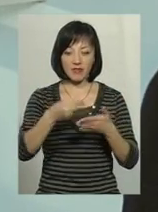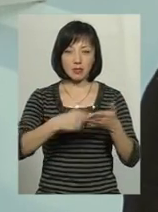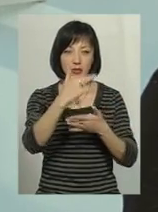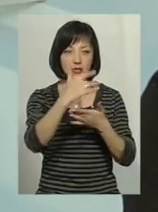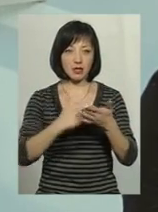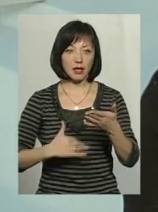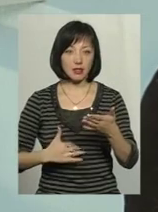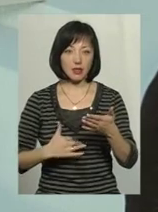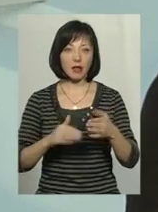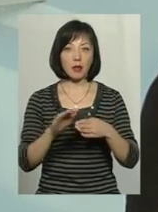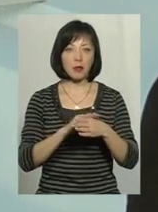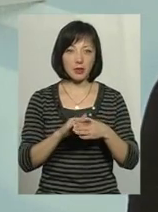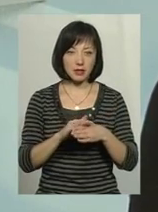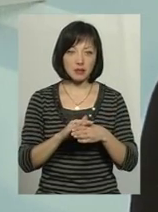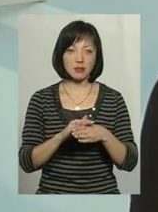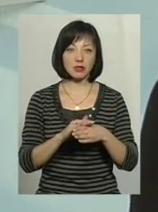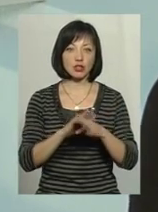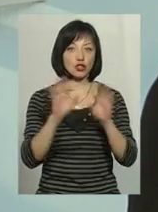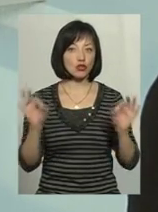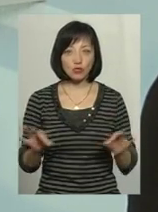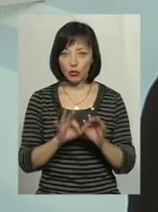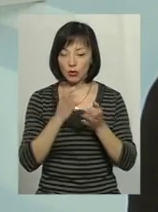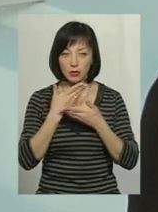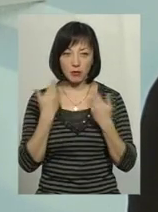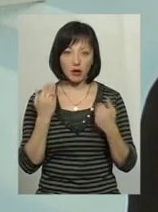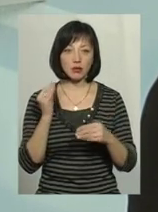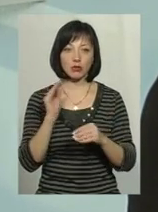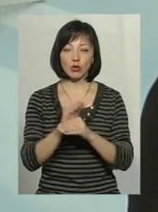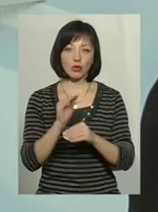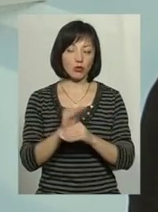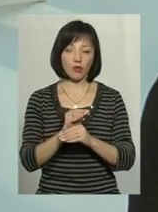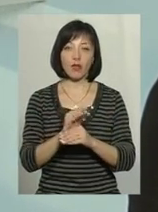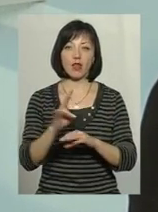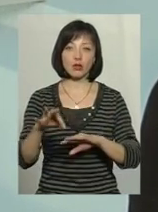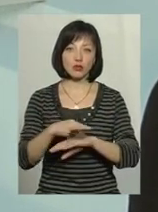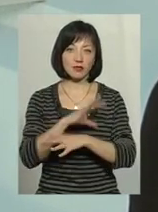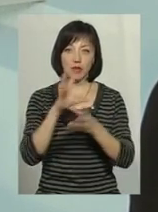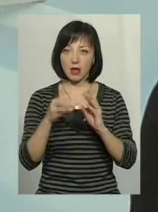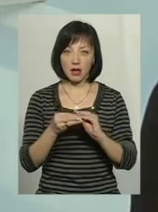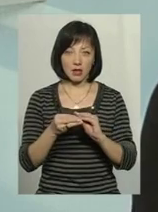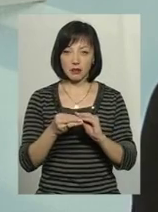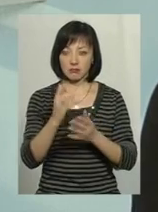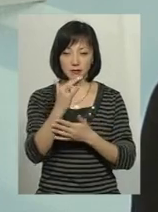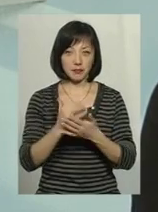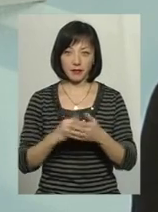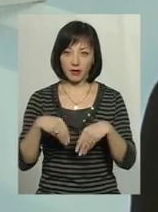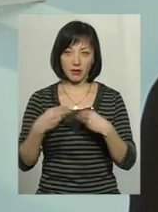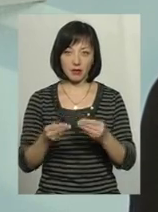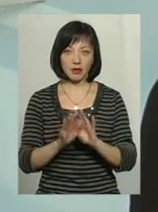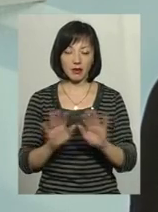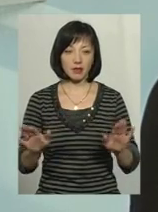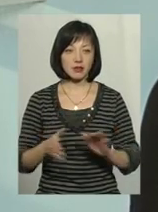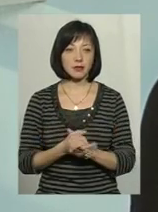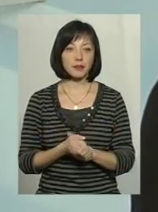реєстрів, на прізвище нічого немає додаткового, і на дружину взагалі випуска не надається. Тому